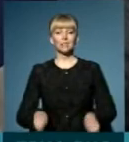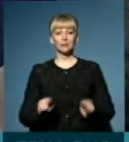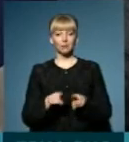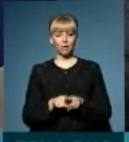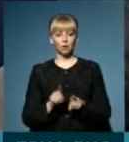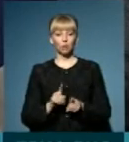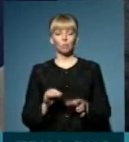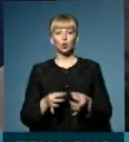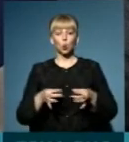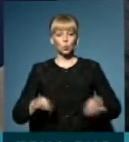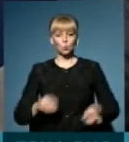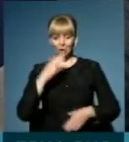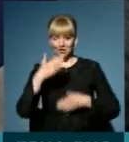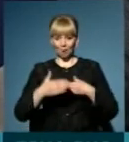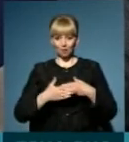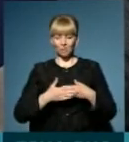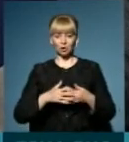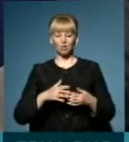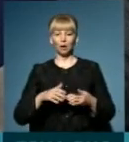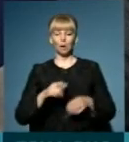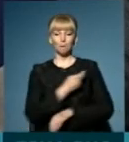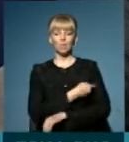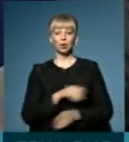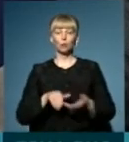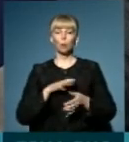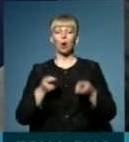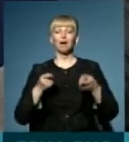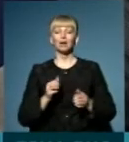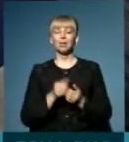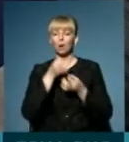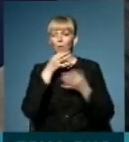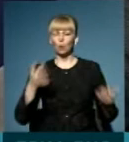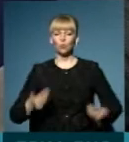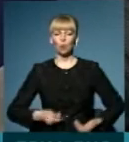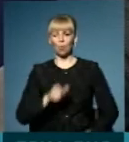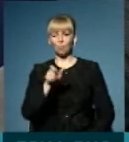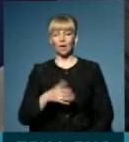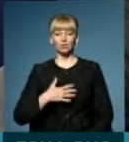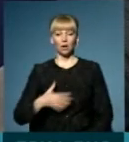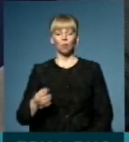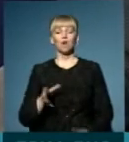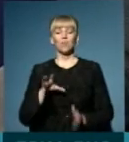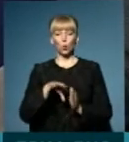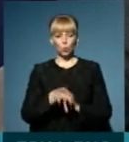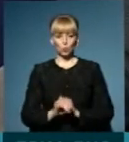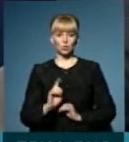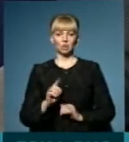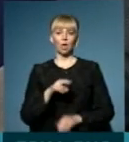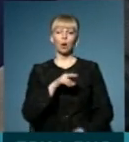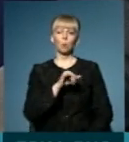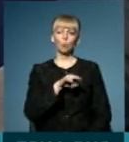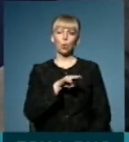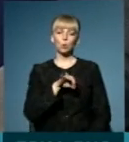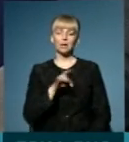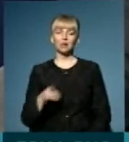щоб доступність і наближеність медичної допомоги була реальністю для будь-якого мешканця нашої області, включно з Путильським